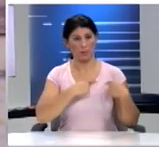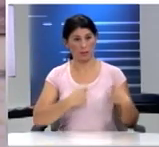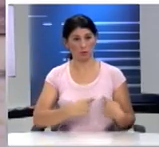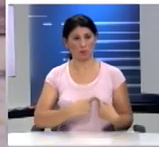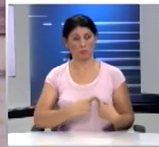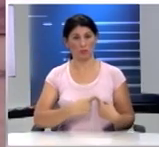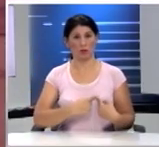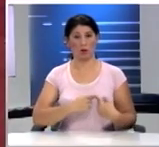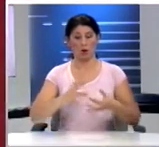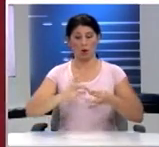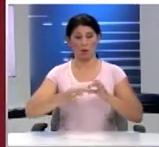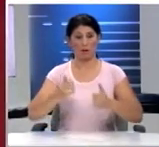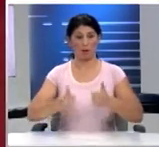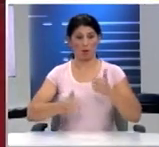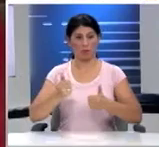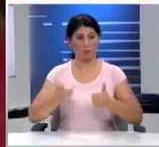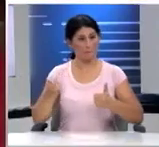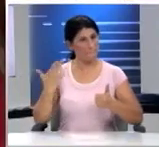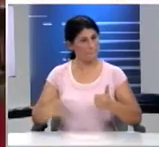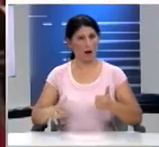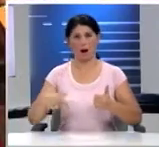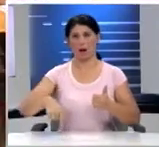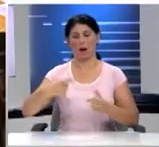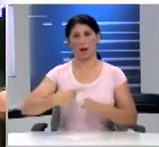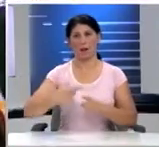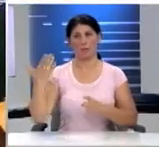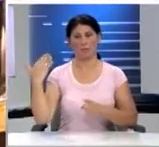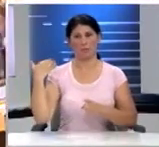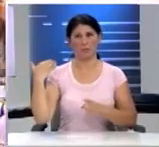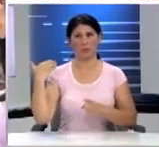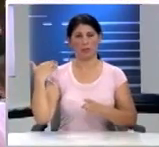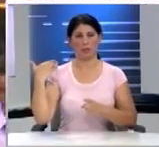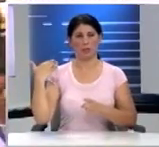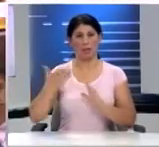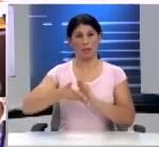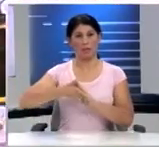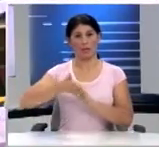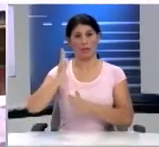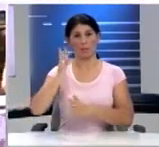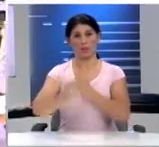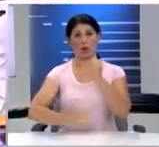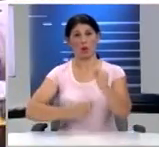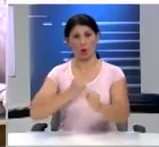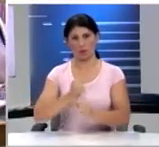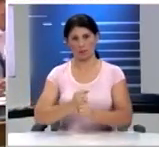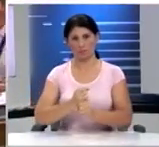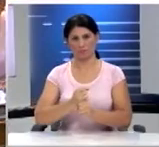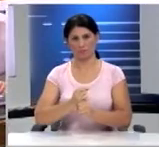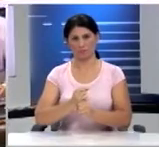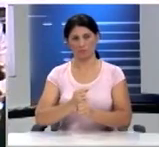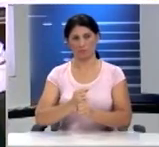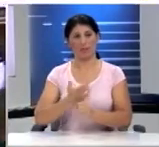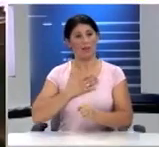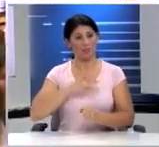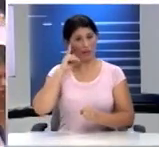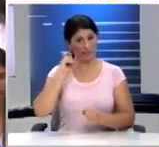Ολυμπιακούς αγώνες που έγιναν στην Ελλάδα πριν από 15 χρόνια ήθελα